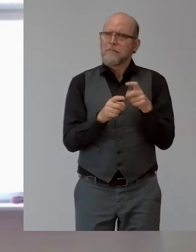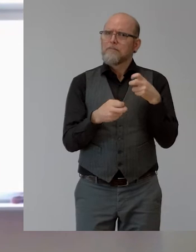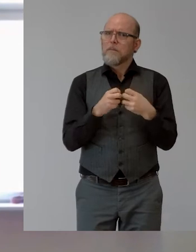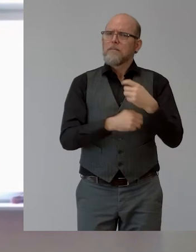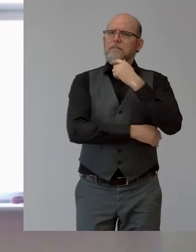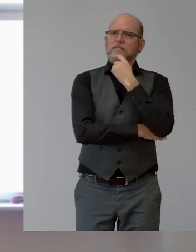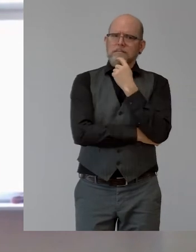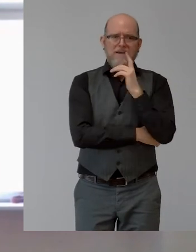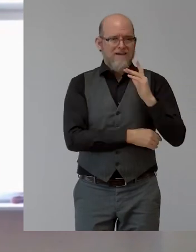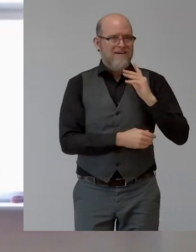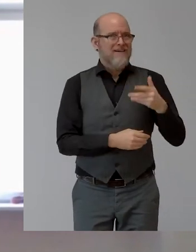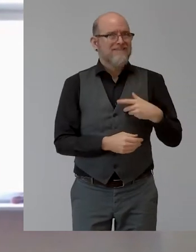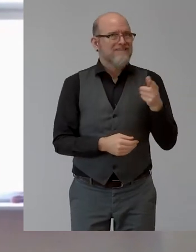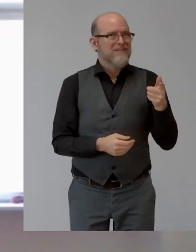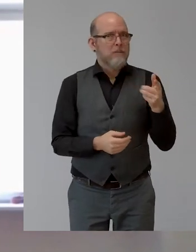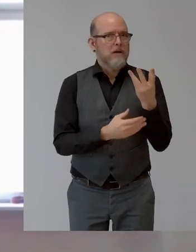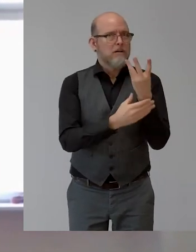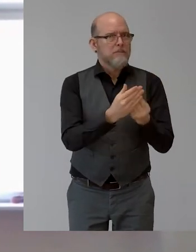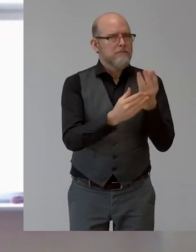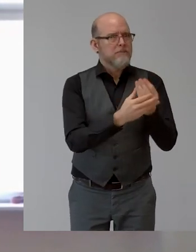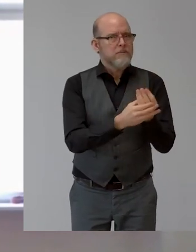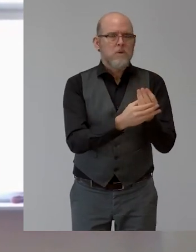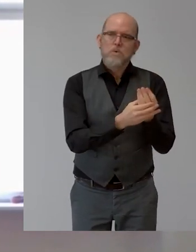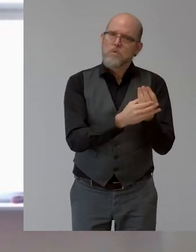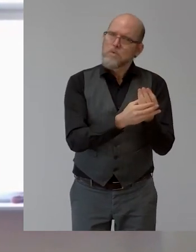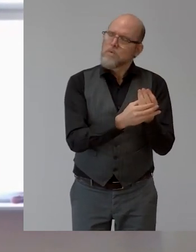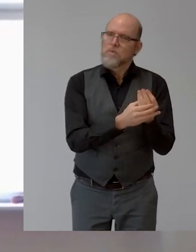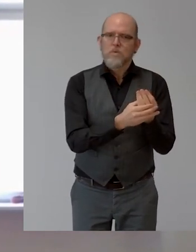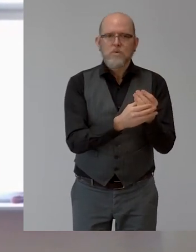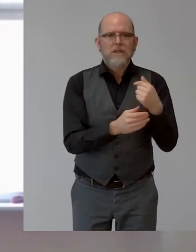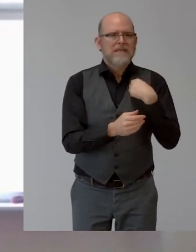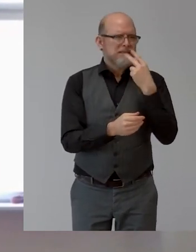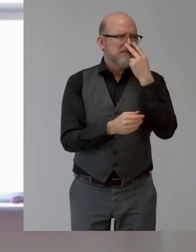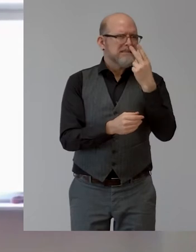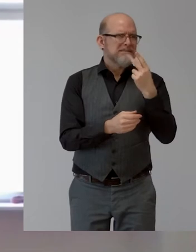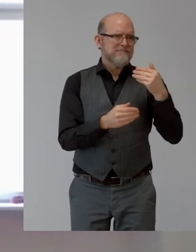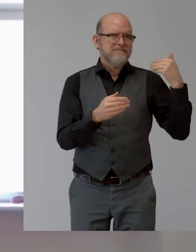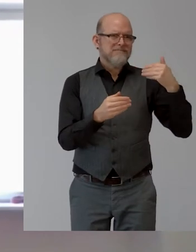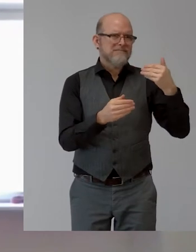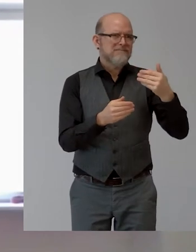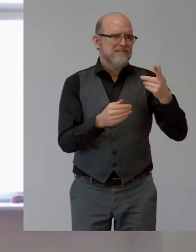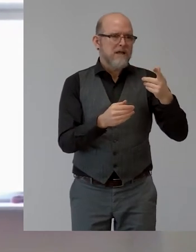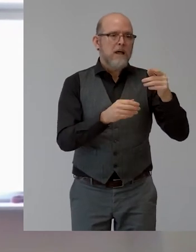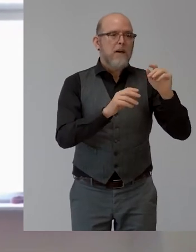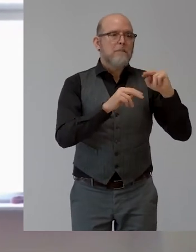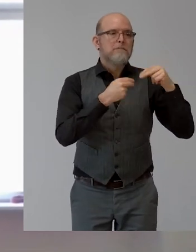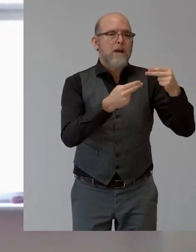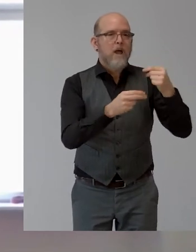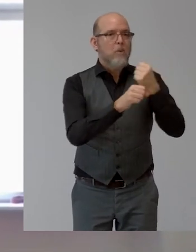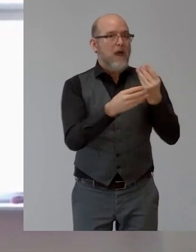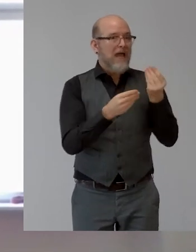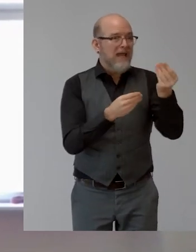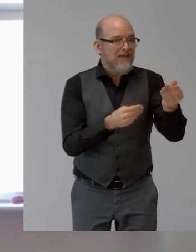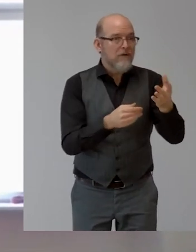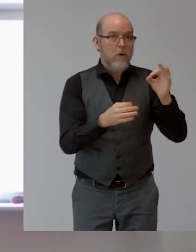weniger oft in Beschäftigungsverhältnissen sich befinden, also Frauen mit Behinderungen in Beschäftigungsverhältnissen